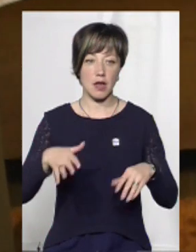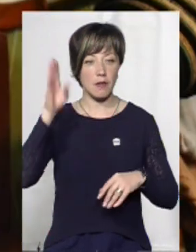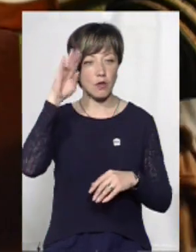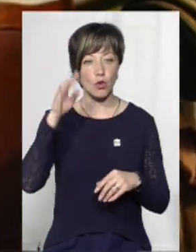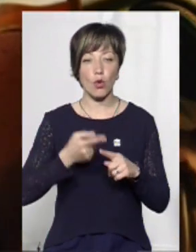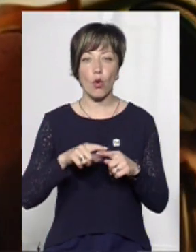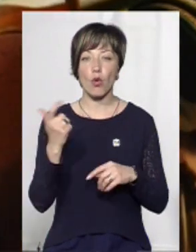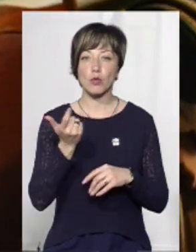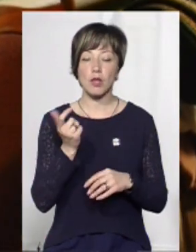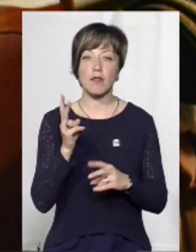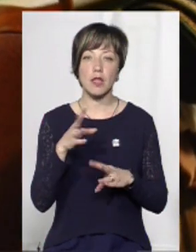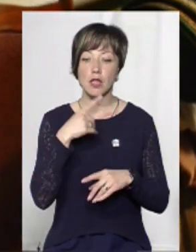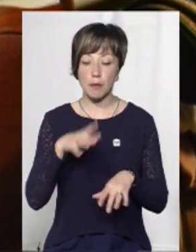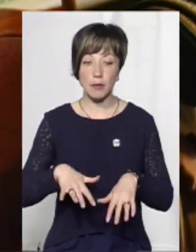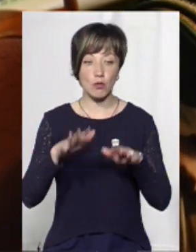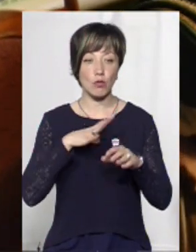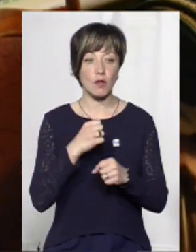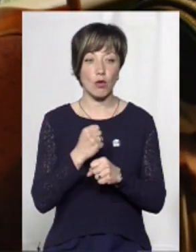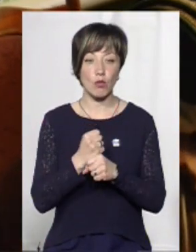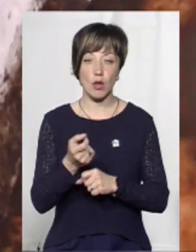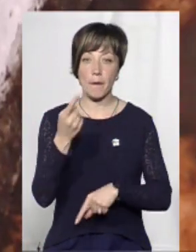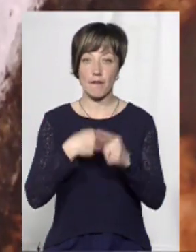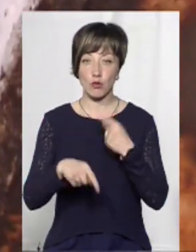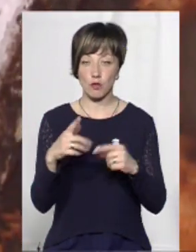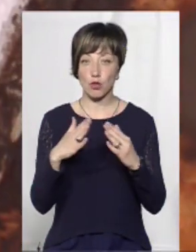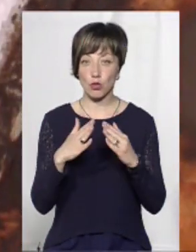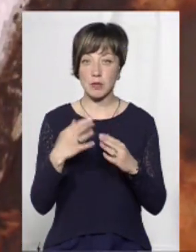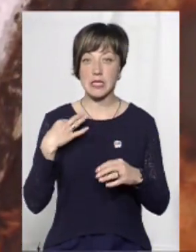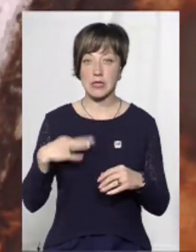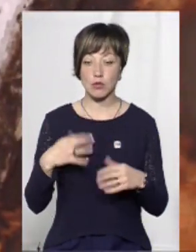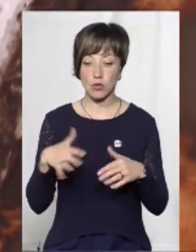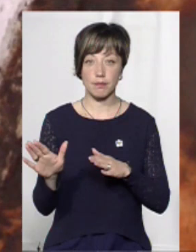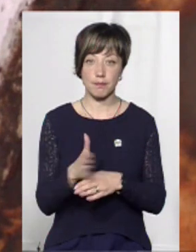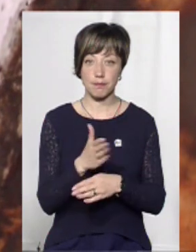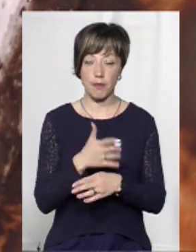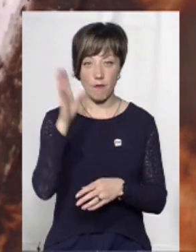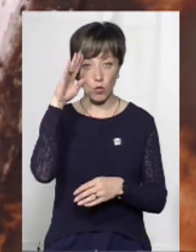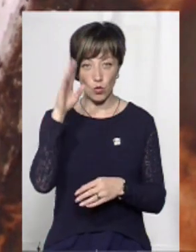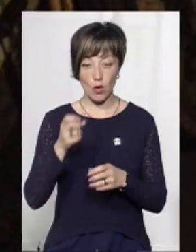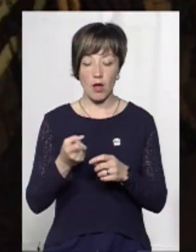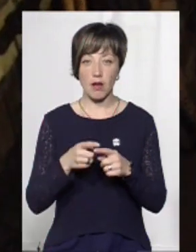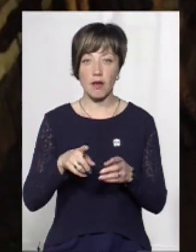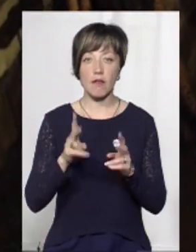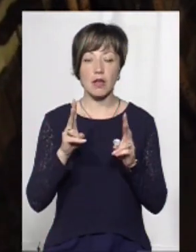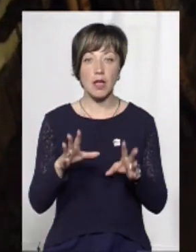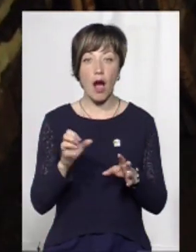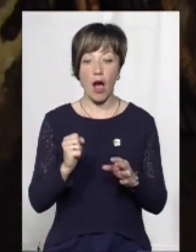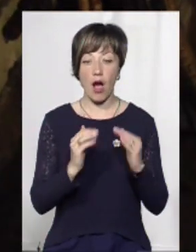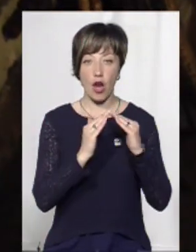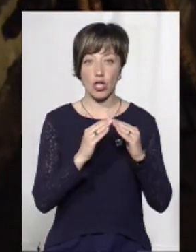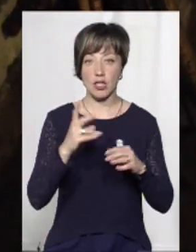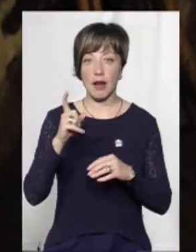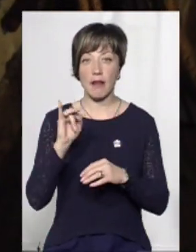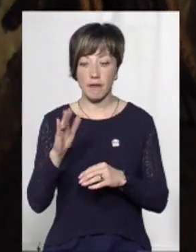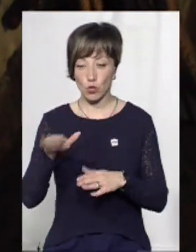Господар квартири каже, під час підтоплення був на роботі. Коли повернувся, сини вже вичерпали брудну воду з квартири, а в гаражі та в хліві досі стоїть